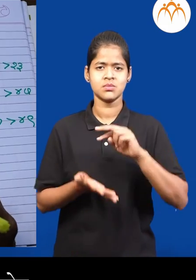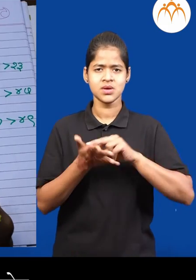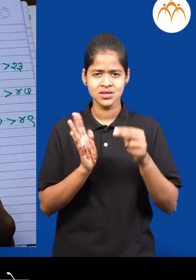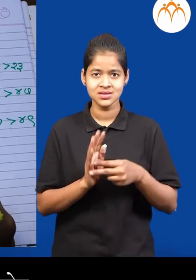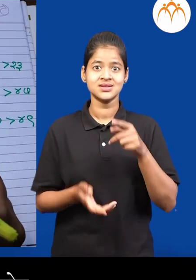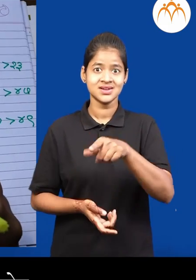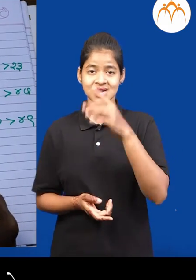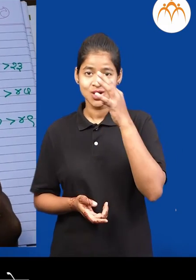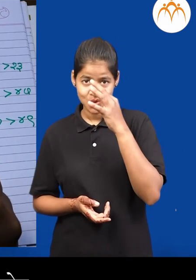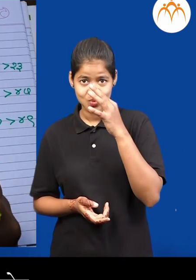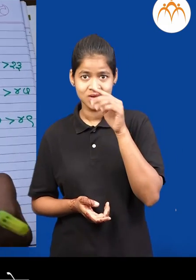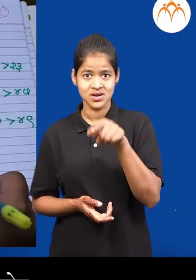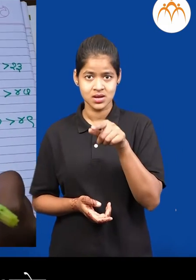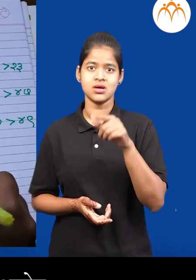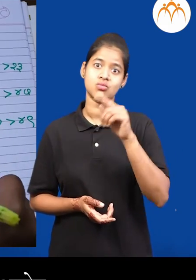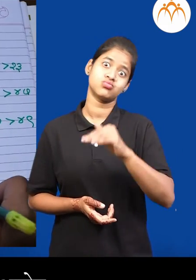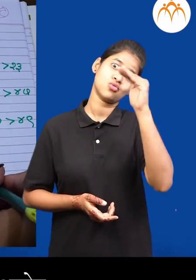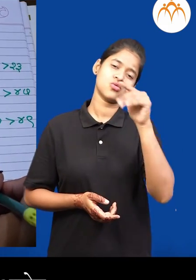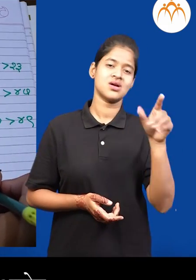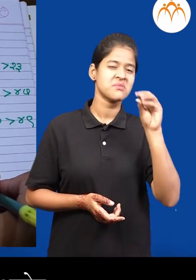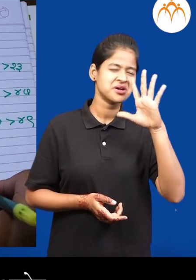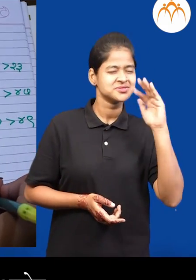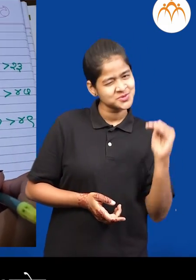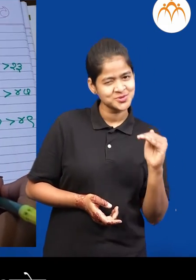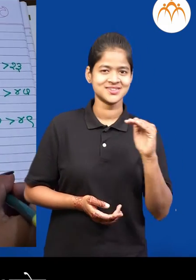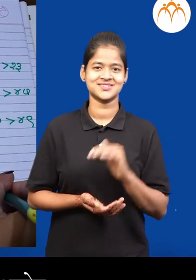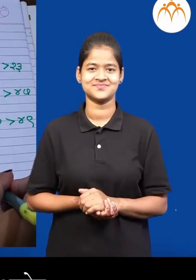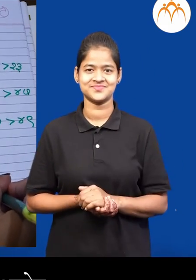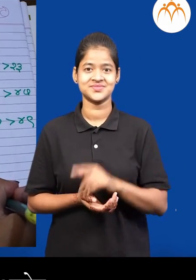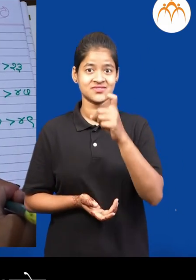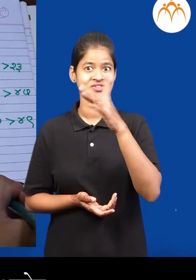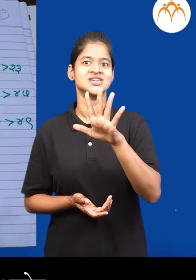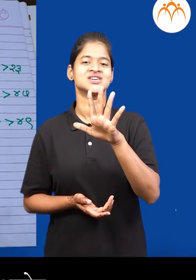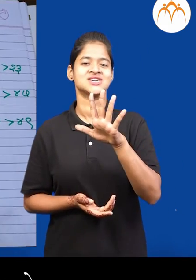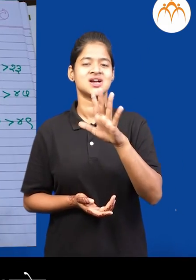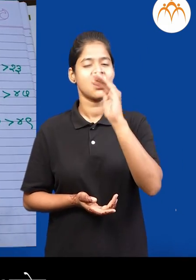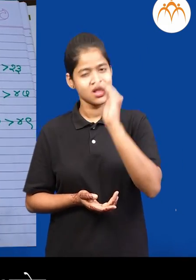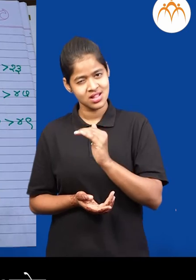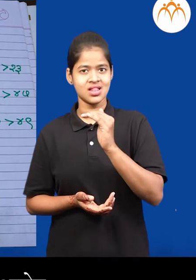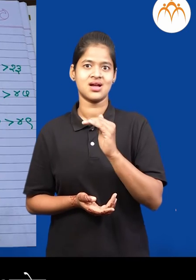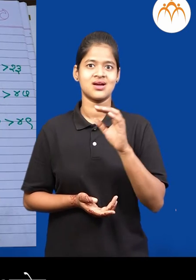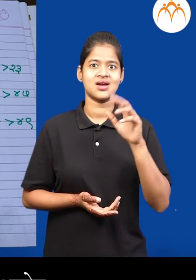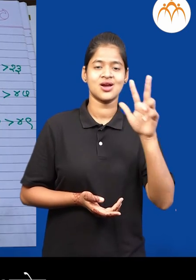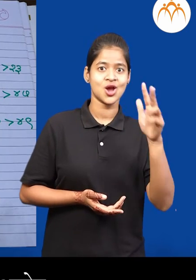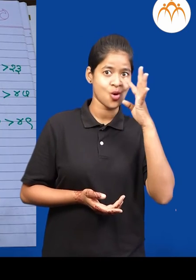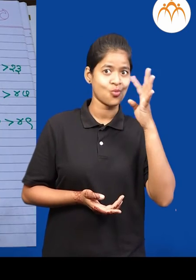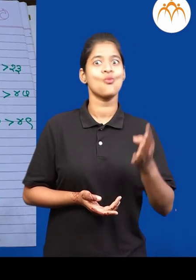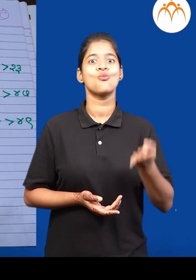5 पेक्षा मोठे आए, मणून अज, 1, 25 पेक्षा मोठे आए